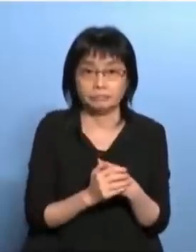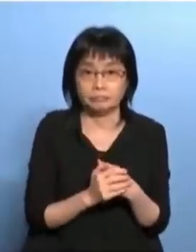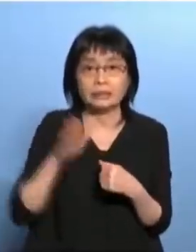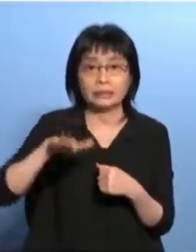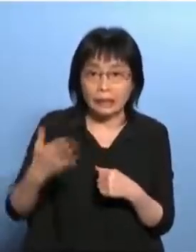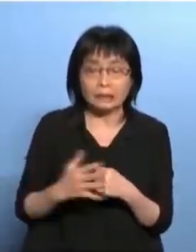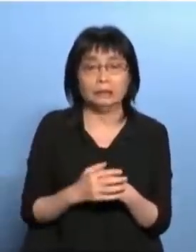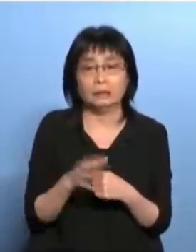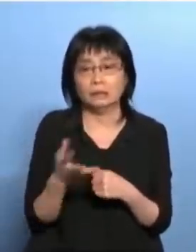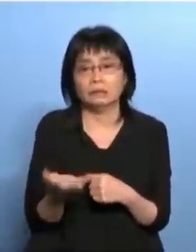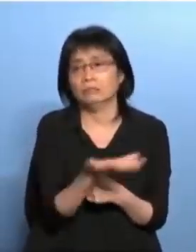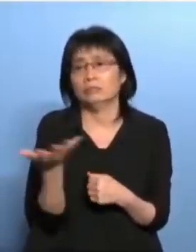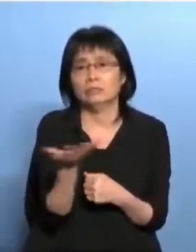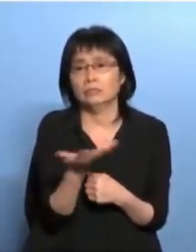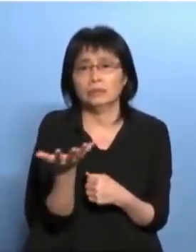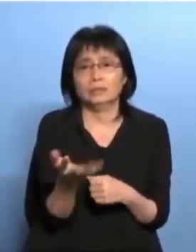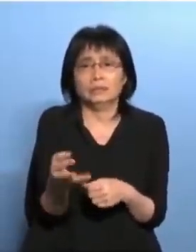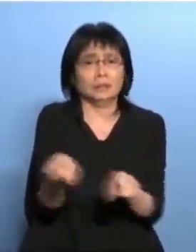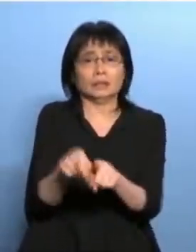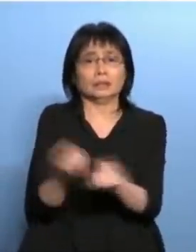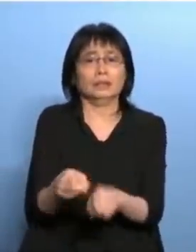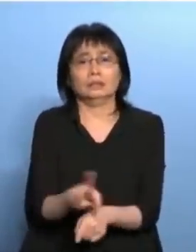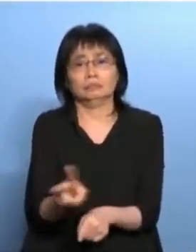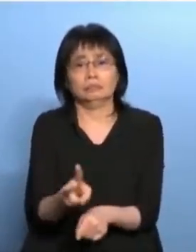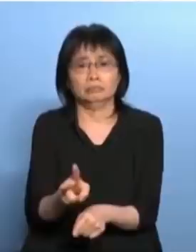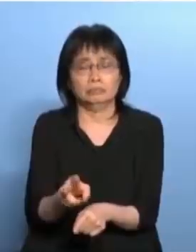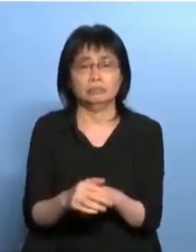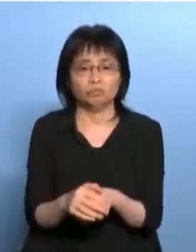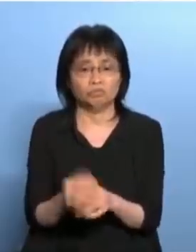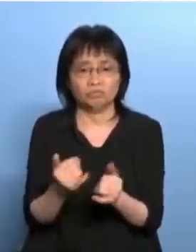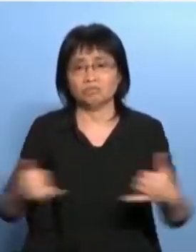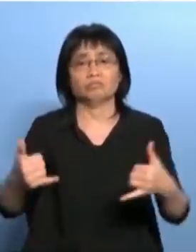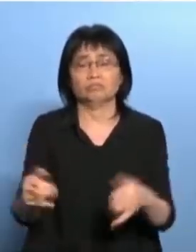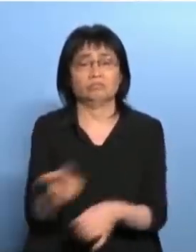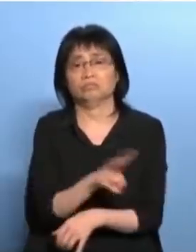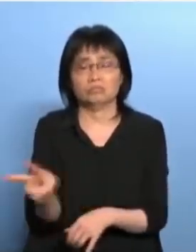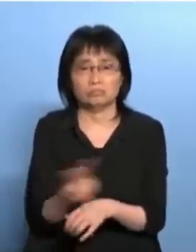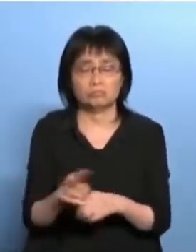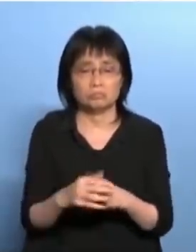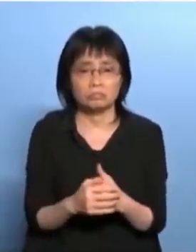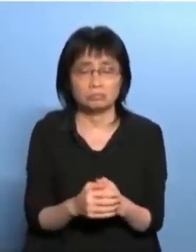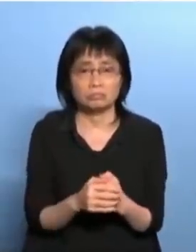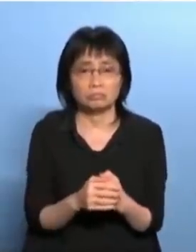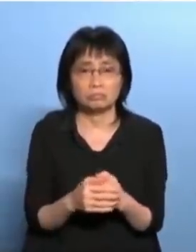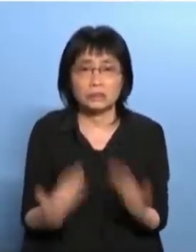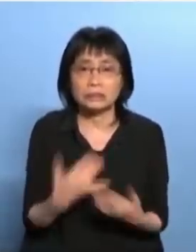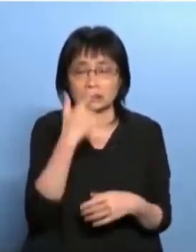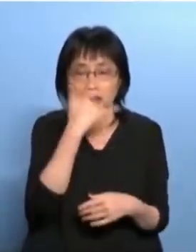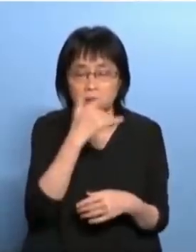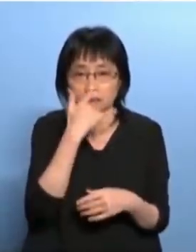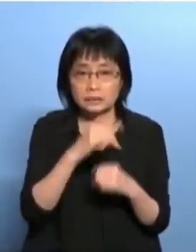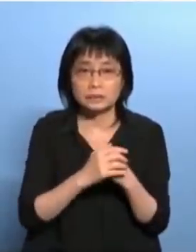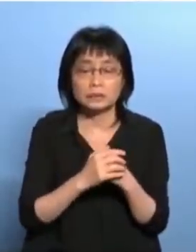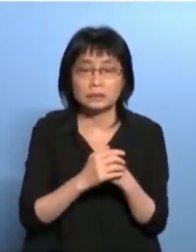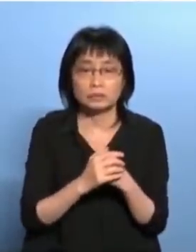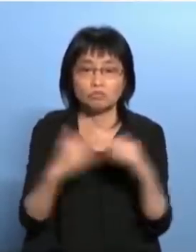知之外外坐在一起连那个消防署新的署长我们有个修订要减她